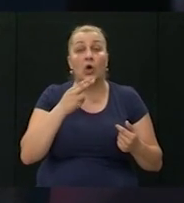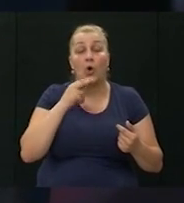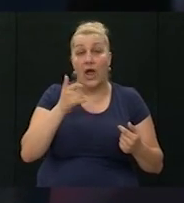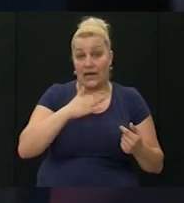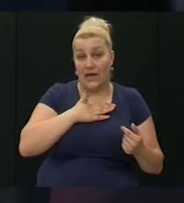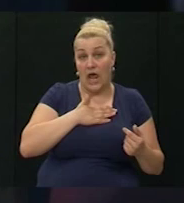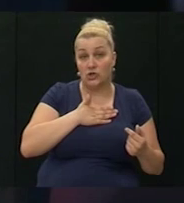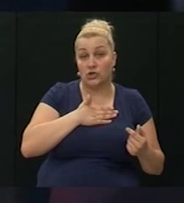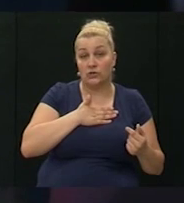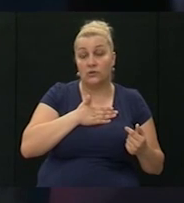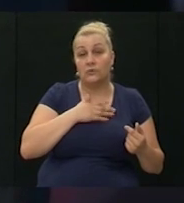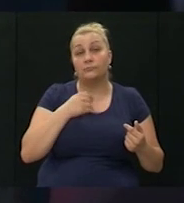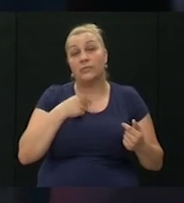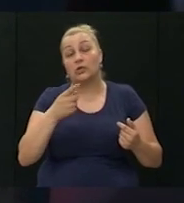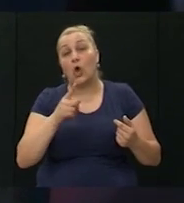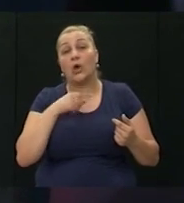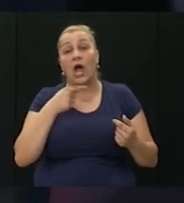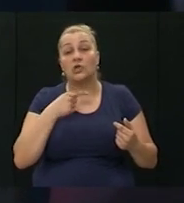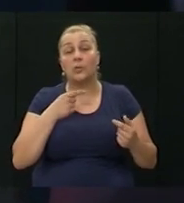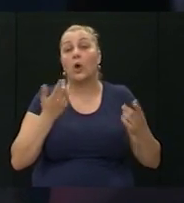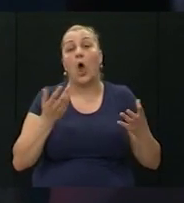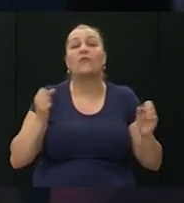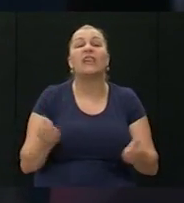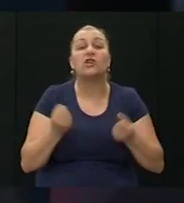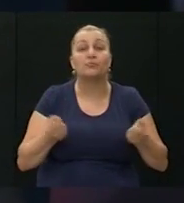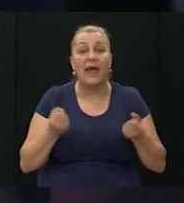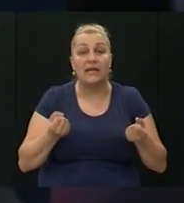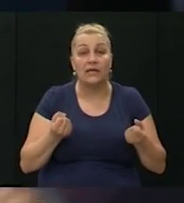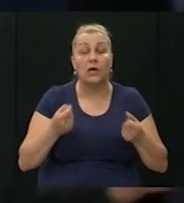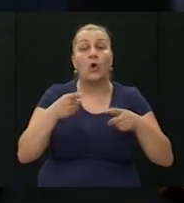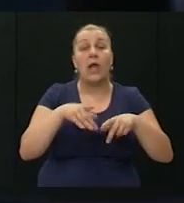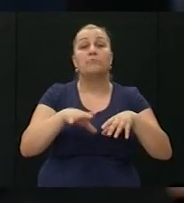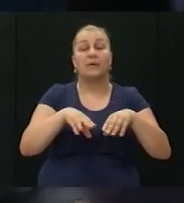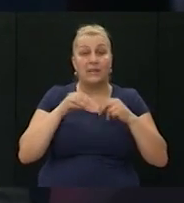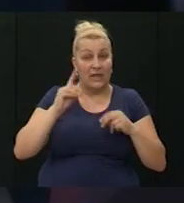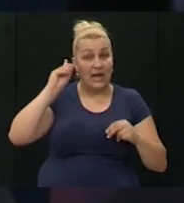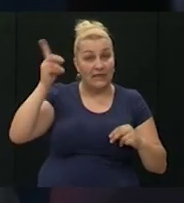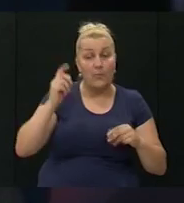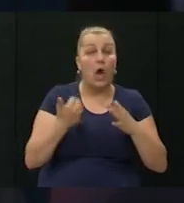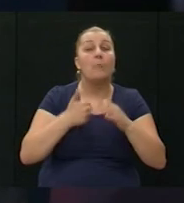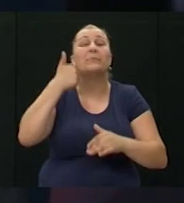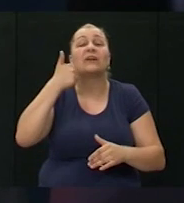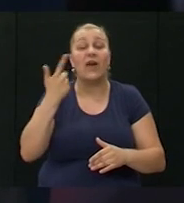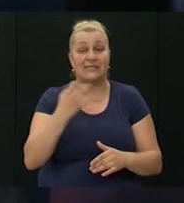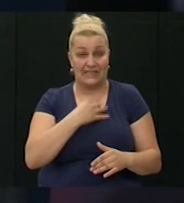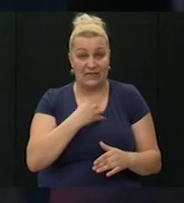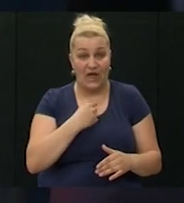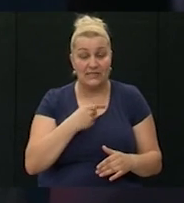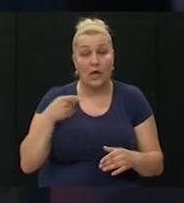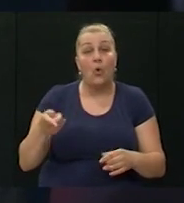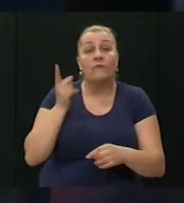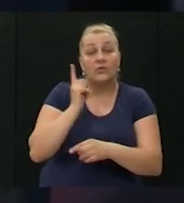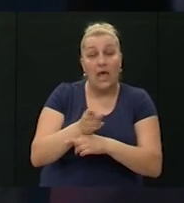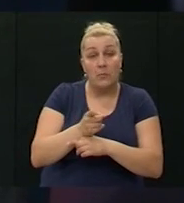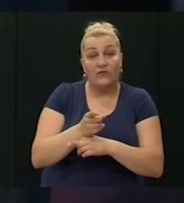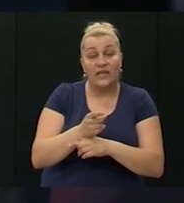naš mi to kažemo vježbenik primljena tamo kao prva iz Hrvatske u to